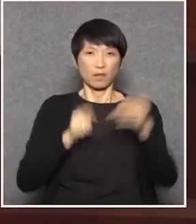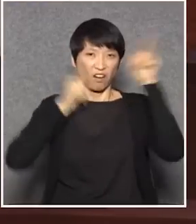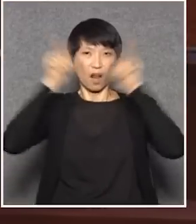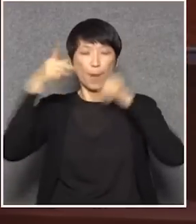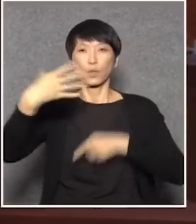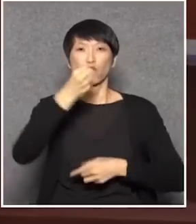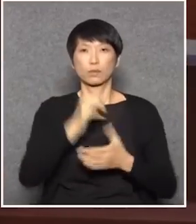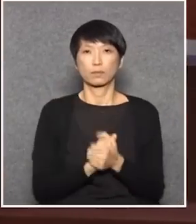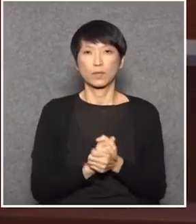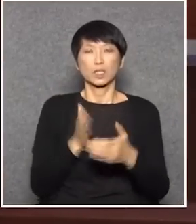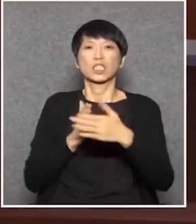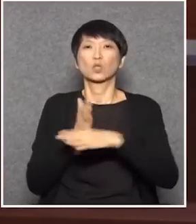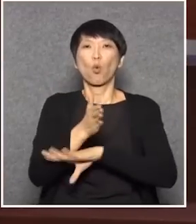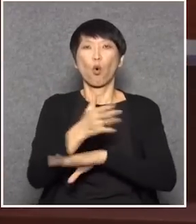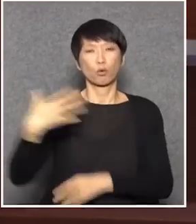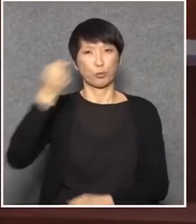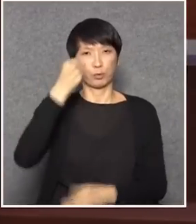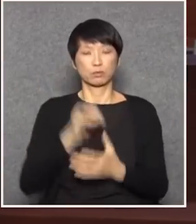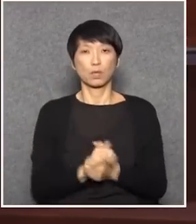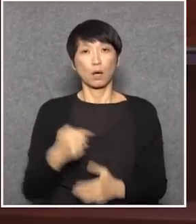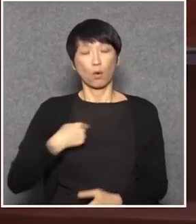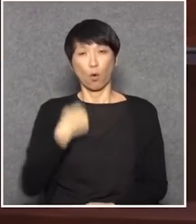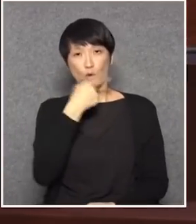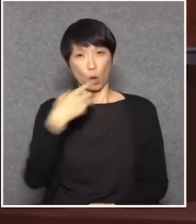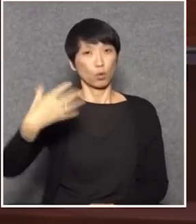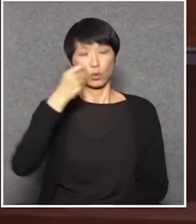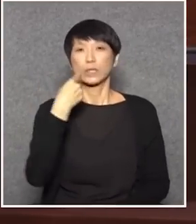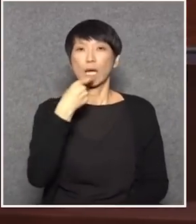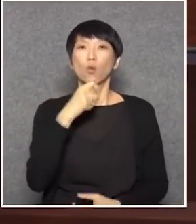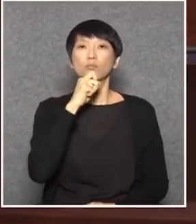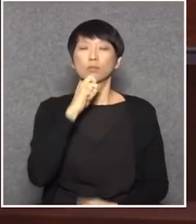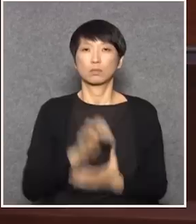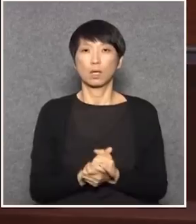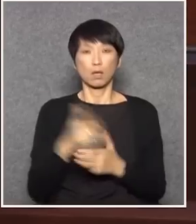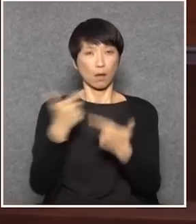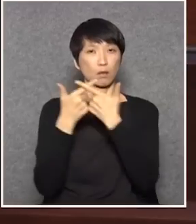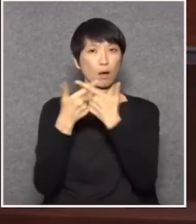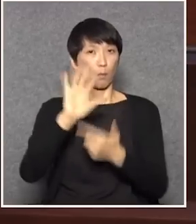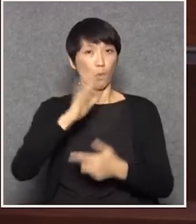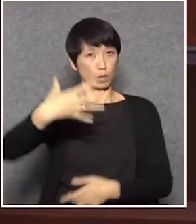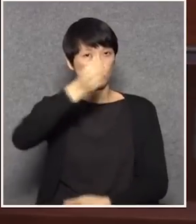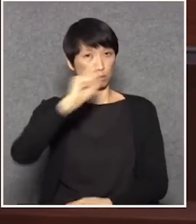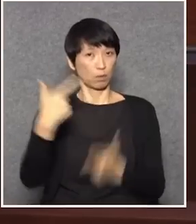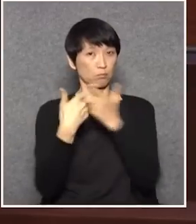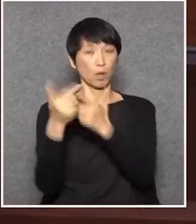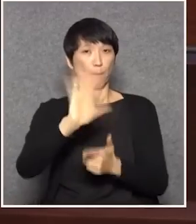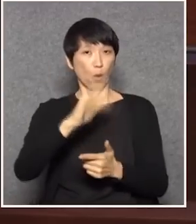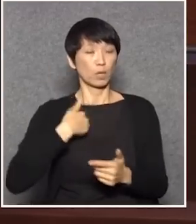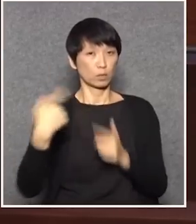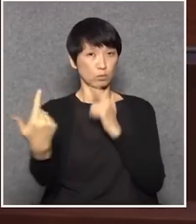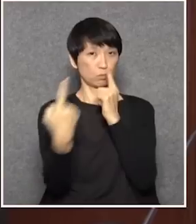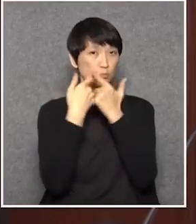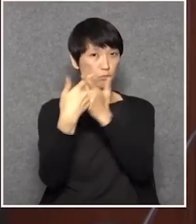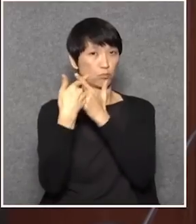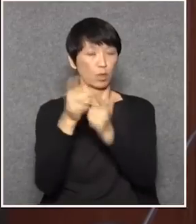告訴你是越權是不是?我有權說的你現在你辯駁你現在做主席你不是跟我辯論黃